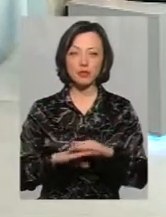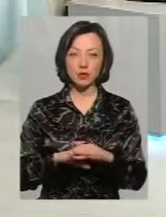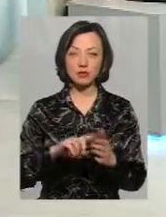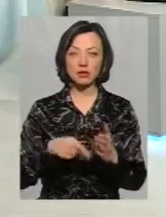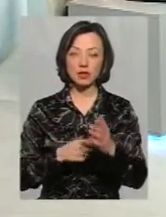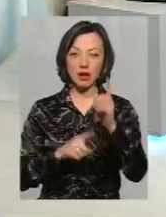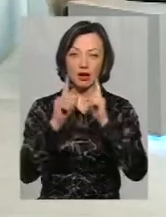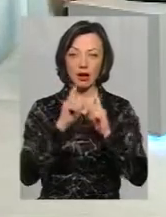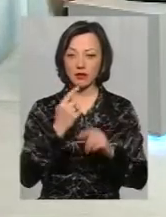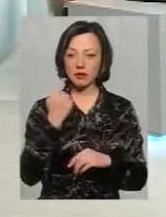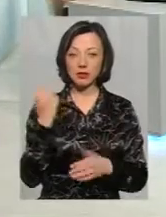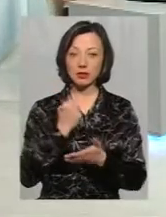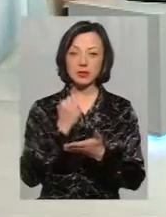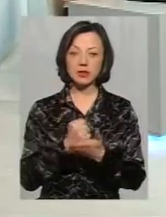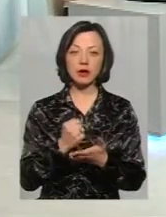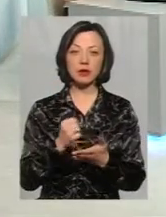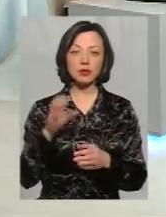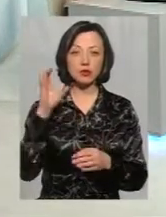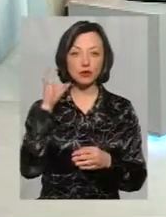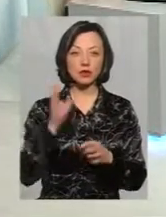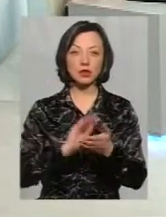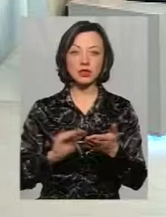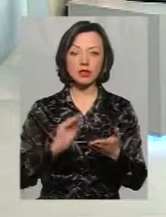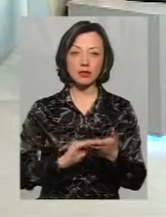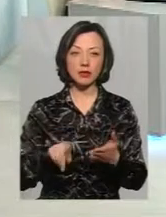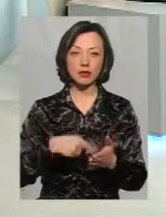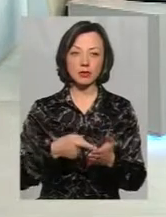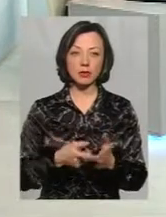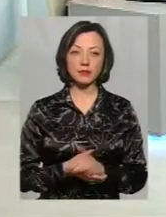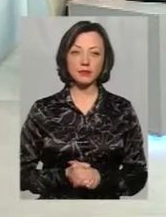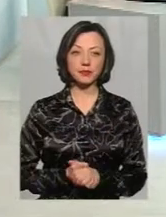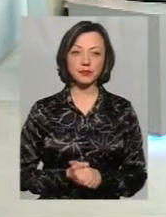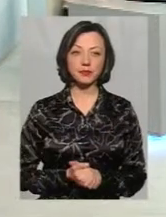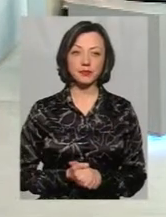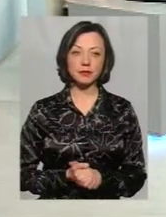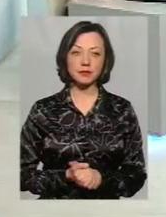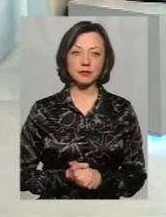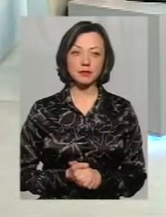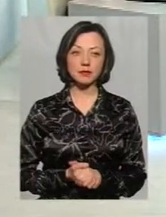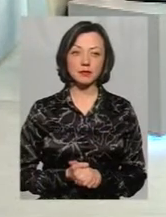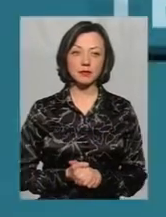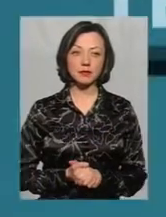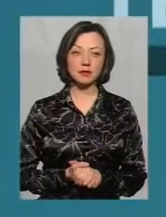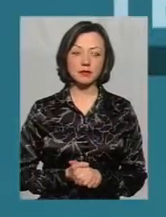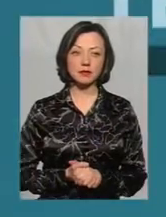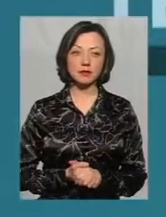Кам'янець-Подільському буквально недавно прийняла міська рада. Давайте послухаємо секретаря міської ради Дмитро Васильянов. Прошу, коментар.